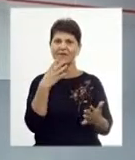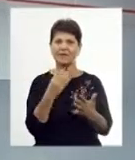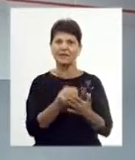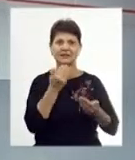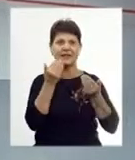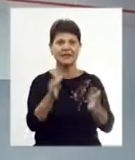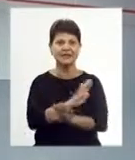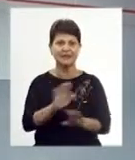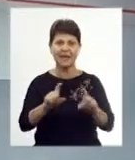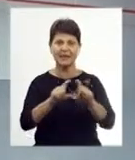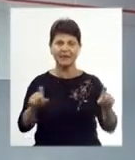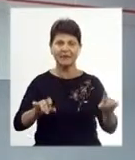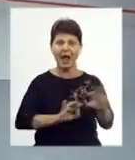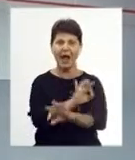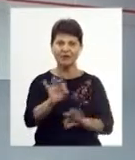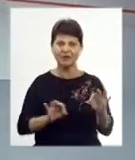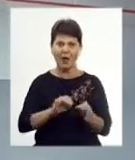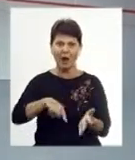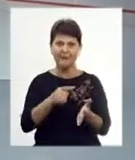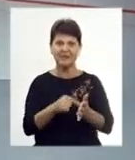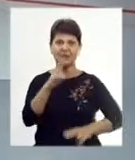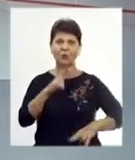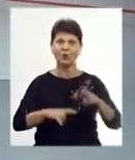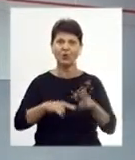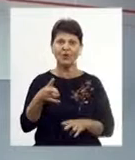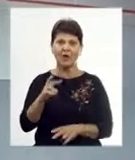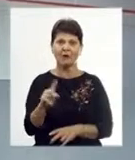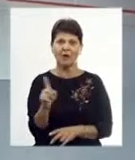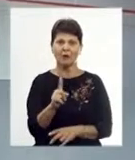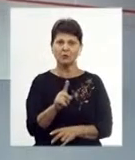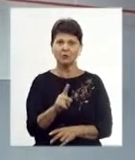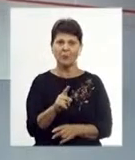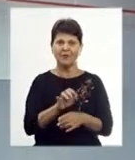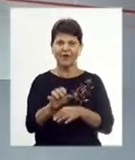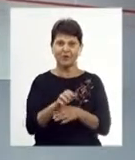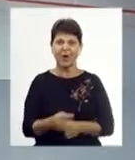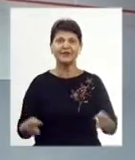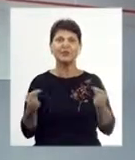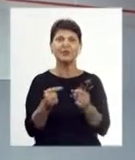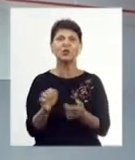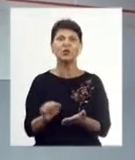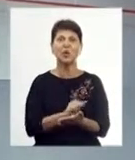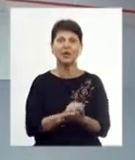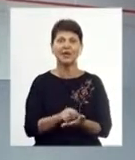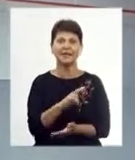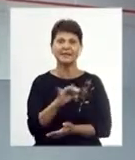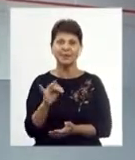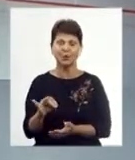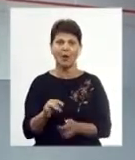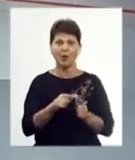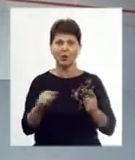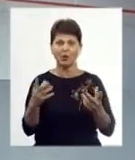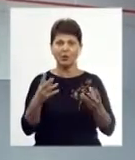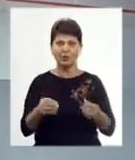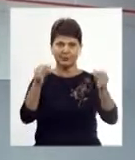звернулися у департамент архітектури та містобудування, аби на неї виготовити відповідну документацію. Протягом дня